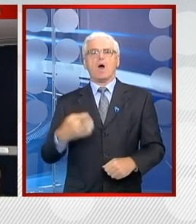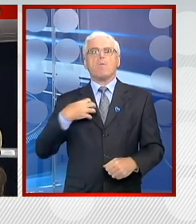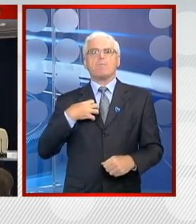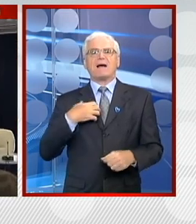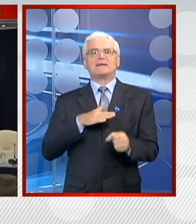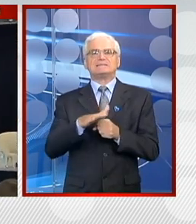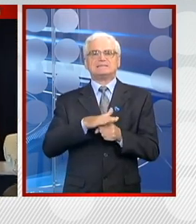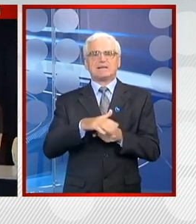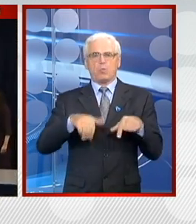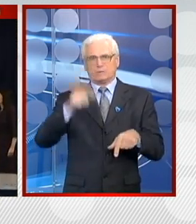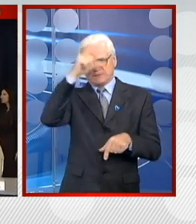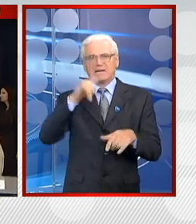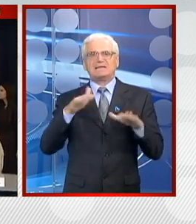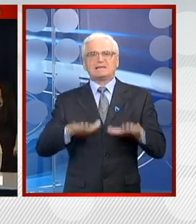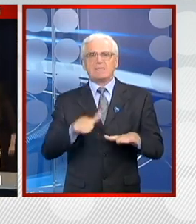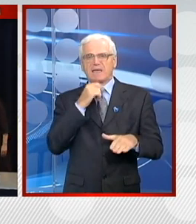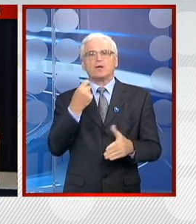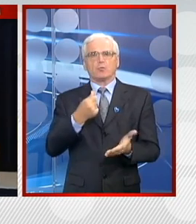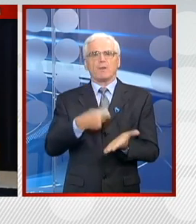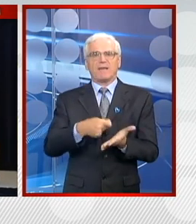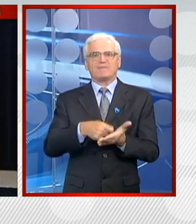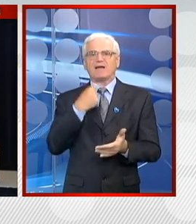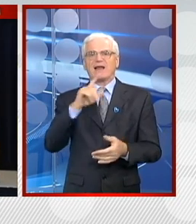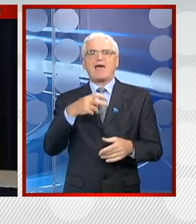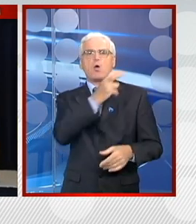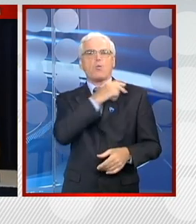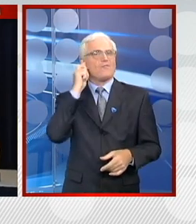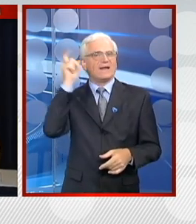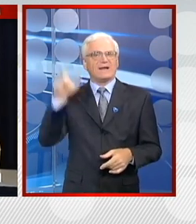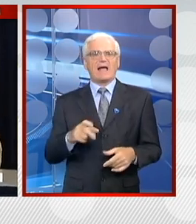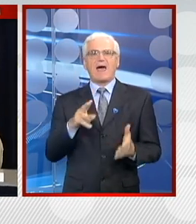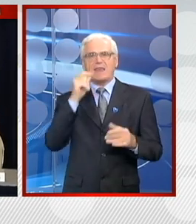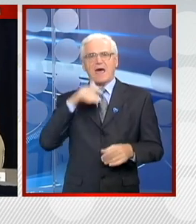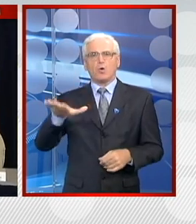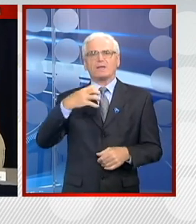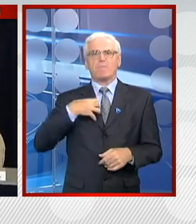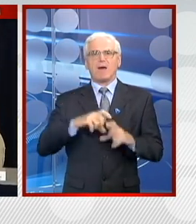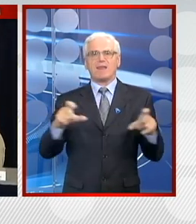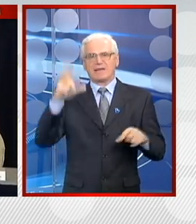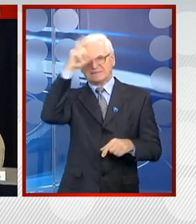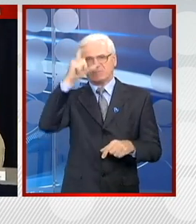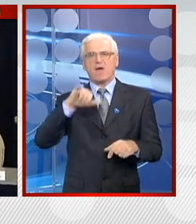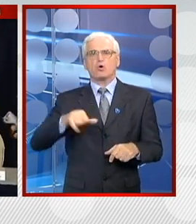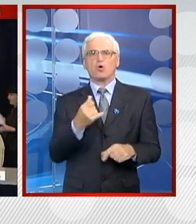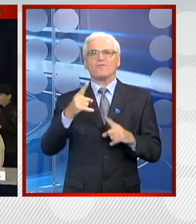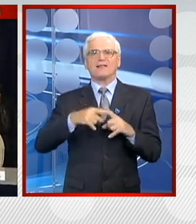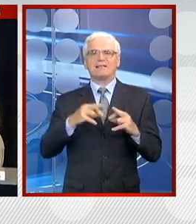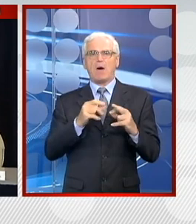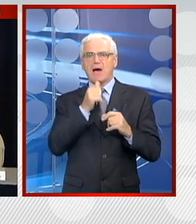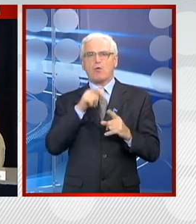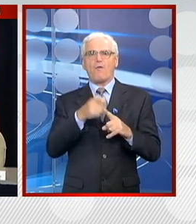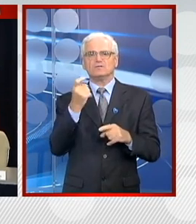Bankarski sistem u Srbiji je stabilan i solventan, izjavila je guvernerka Narodne banke Srbije, Jorgovanka Tabuković,